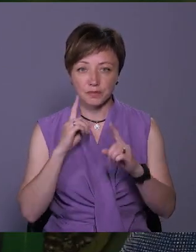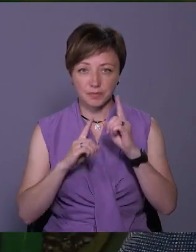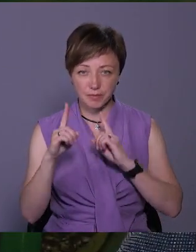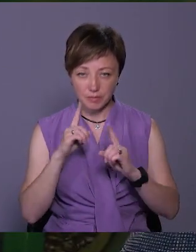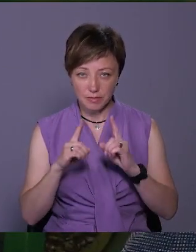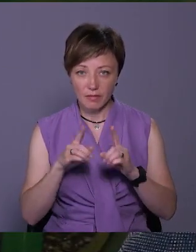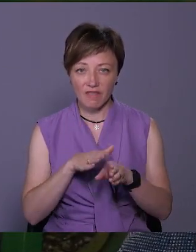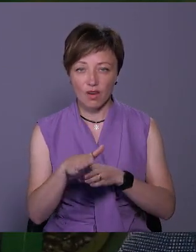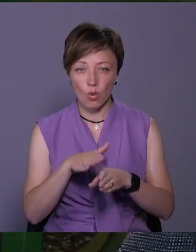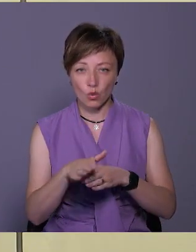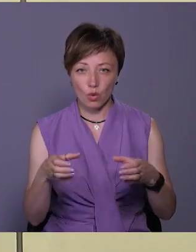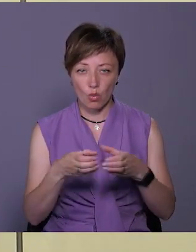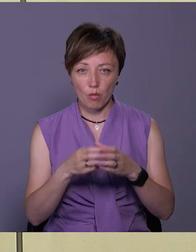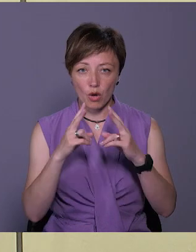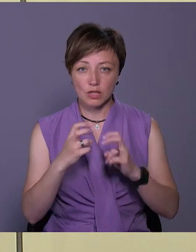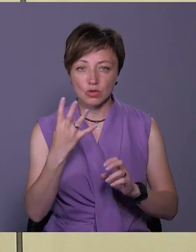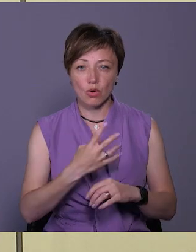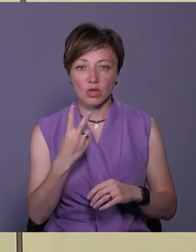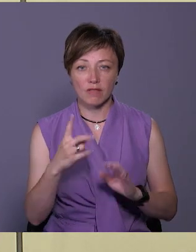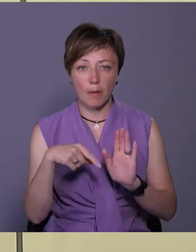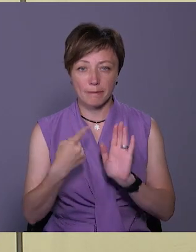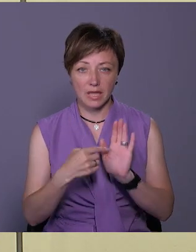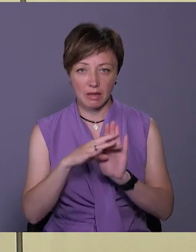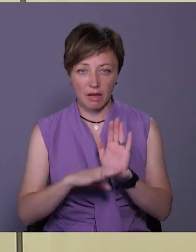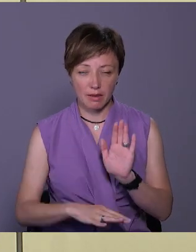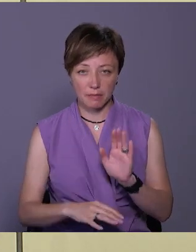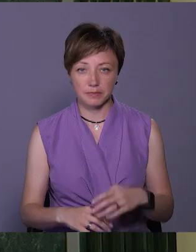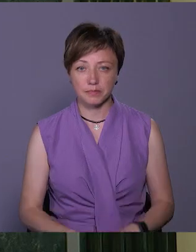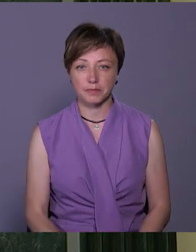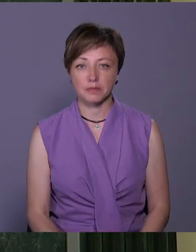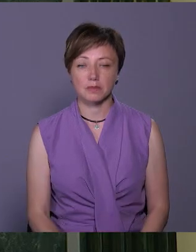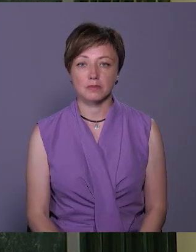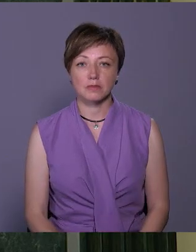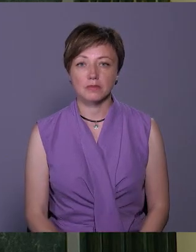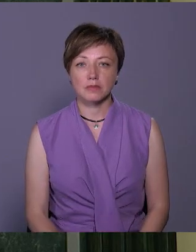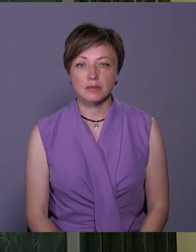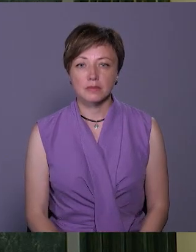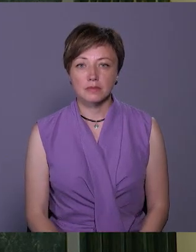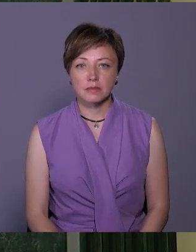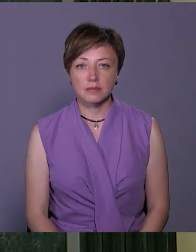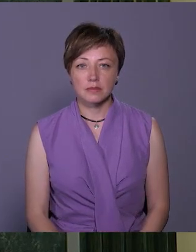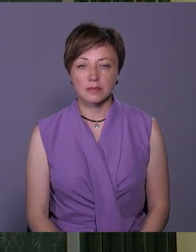виконавчого комітету розглянули 42 питання. Ірина Мулір, Микола Юрковський, новини міста.